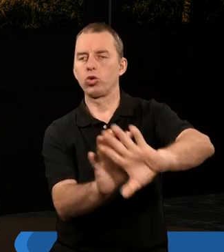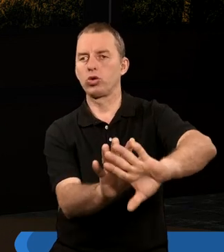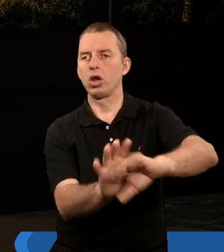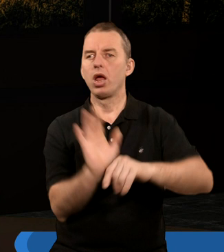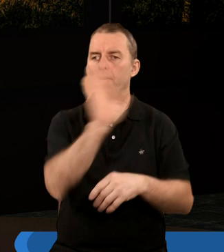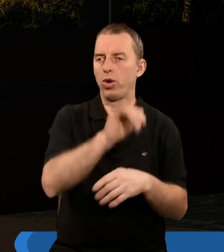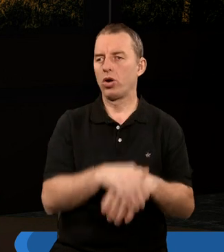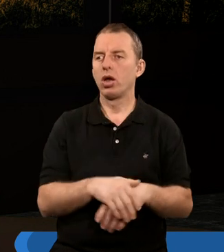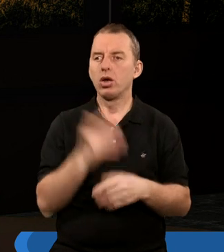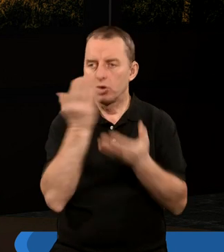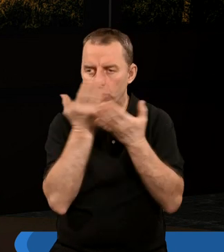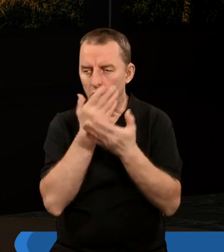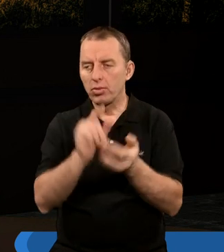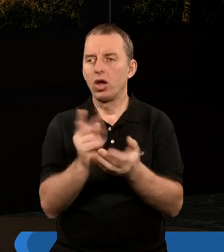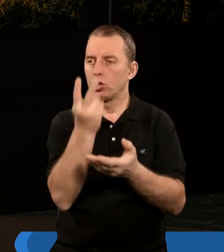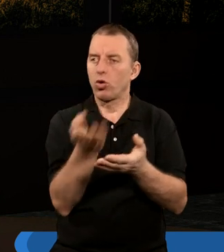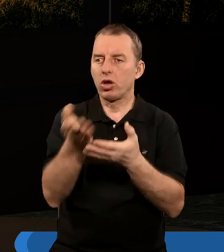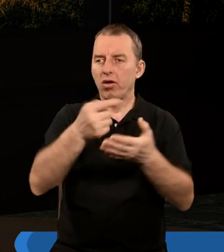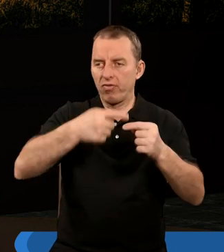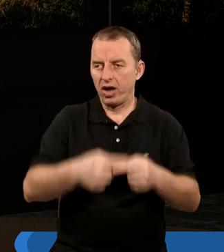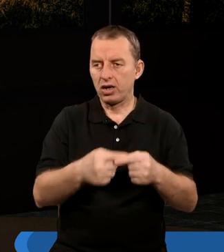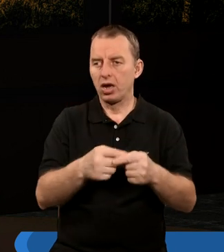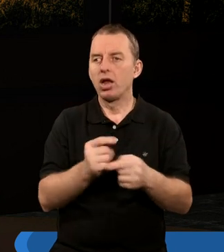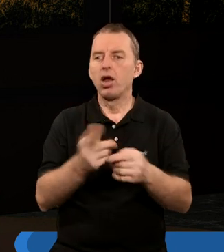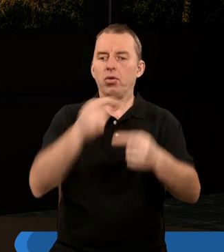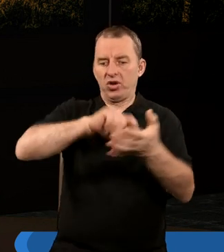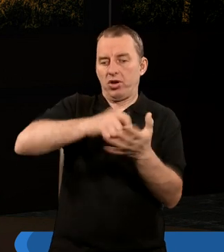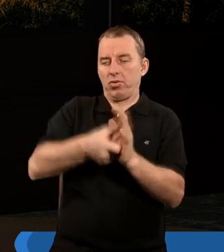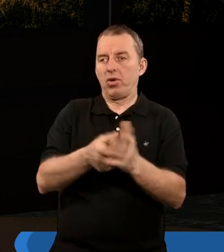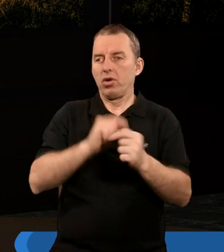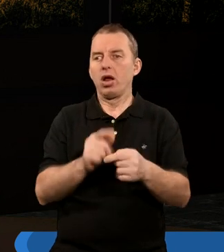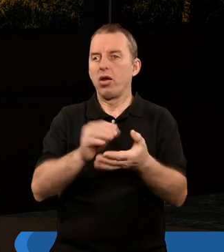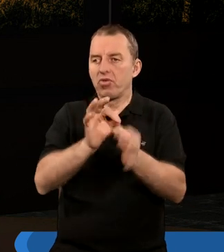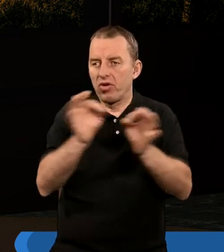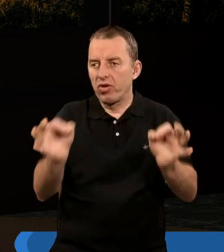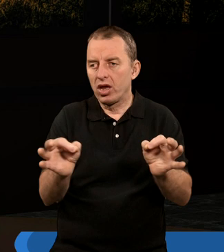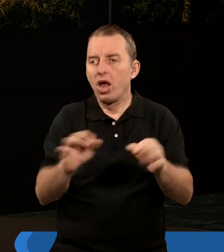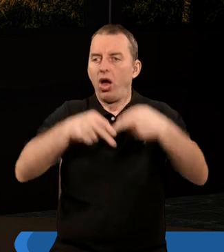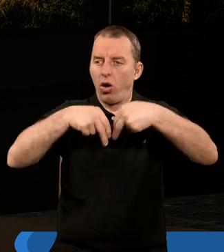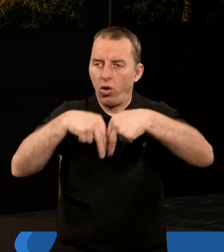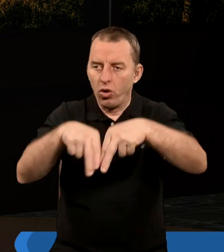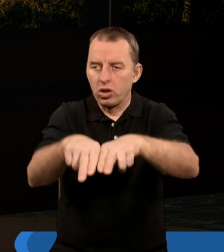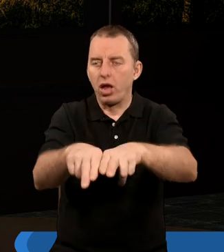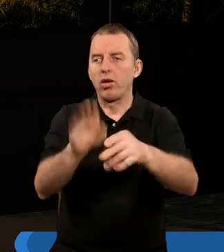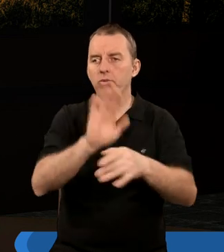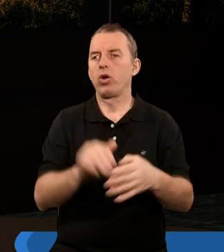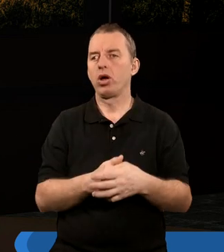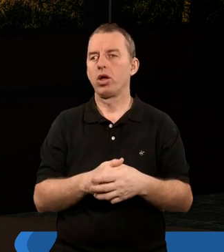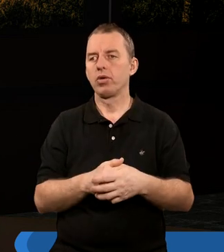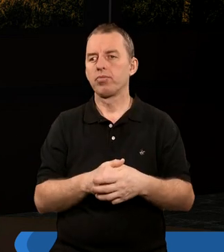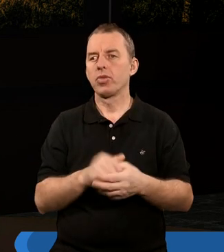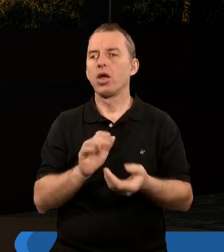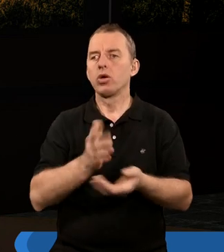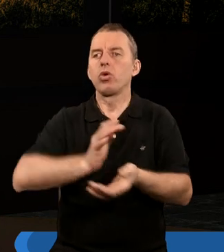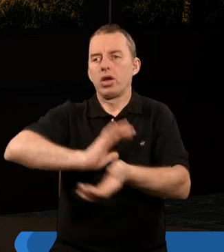Boga, tak? Bo dlatego, że kiedy czytamy ten drugi werset, lecz zewnętrzny przyciągony w świątyni, wyłącz nim, gdyż oddany został Poganom, którzy